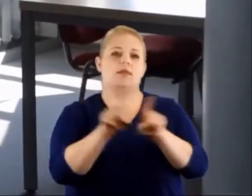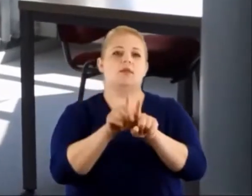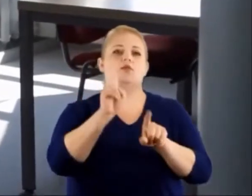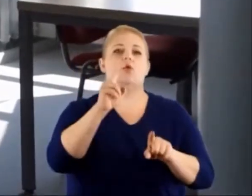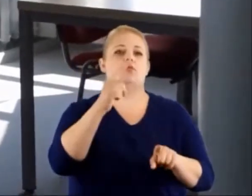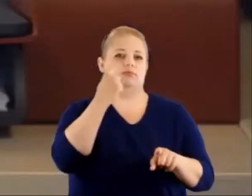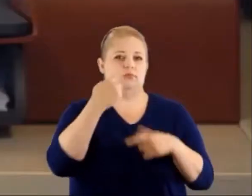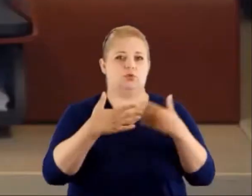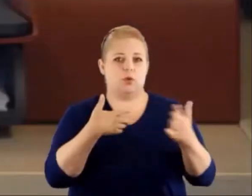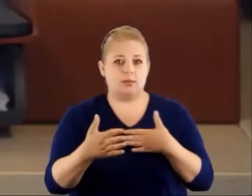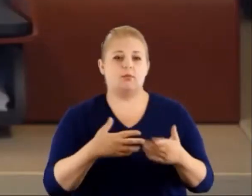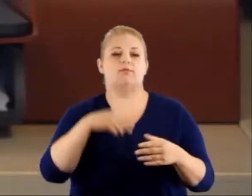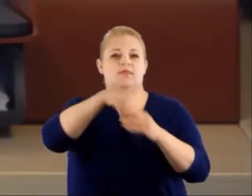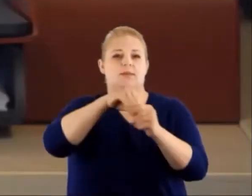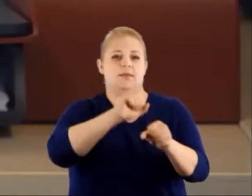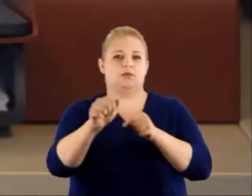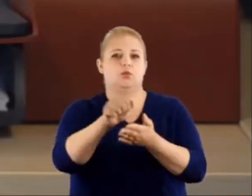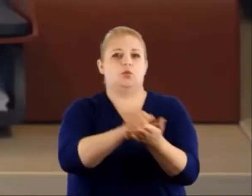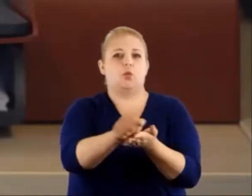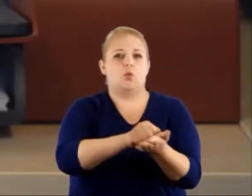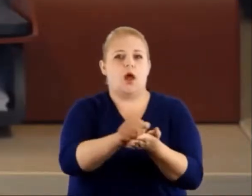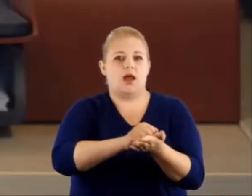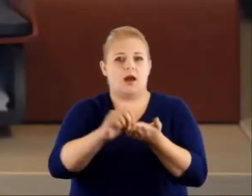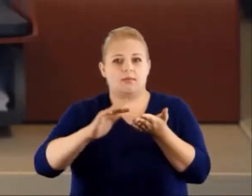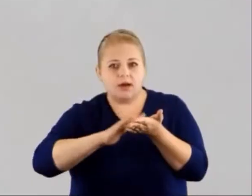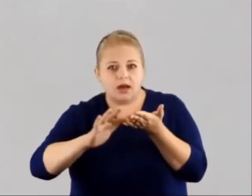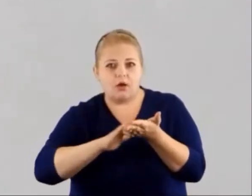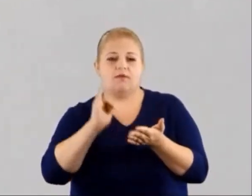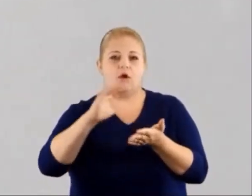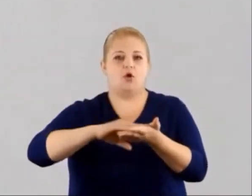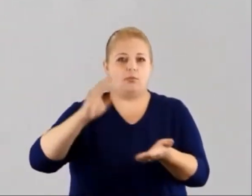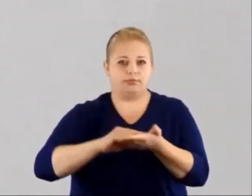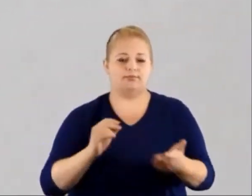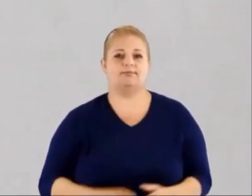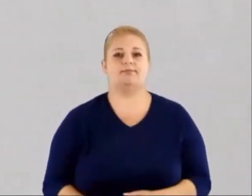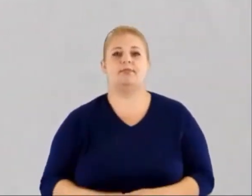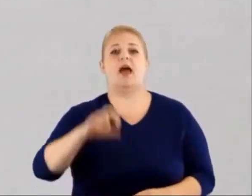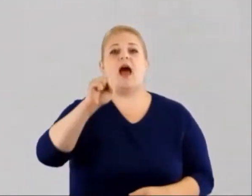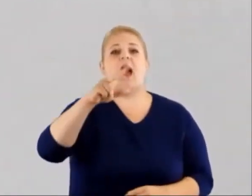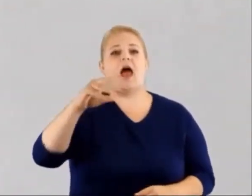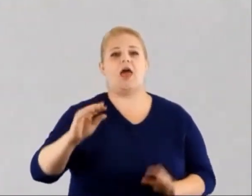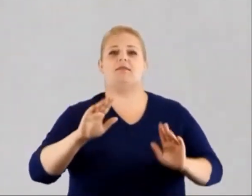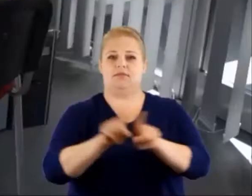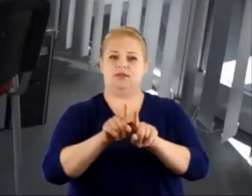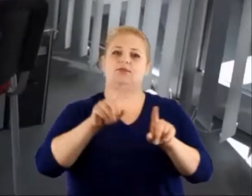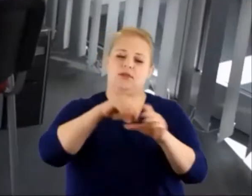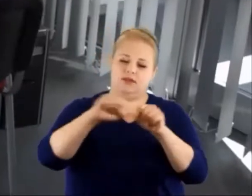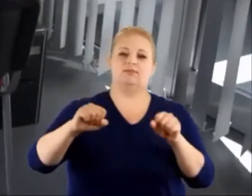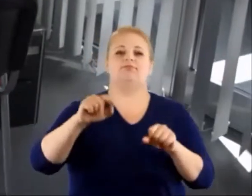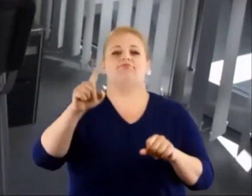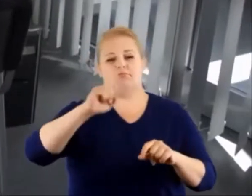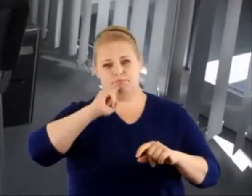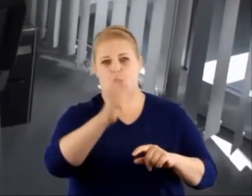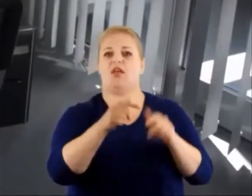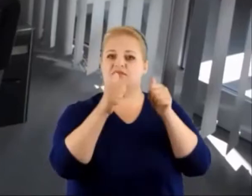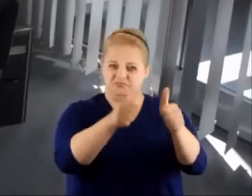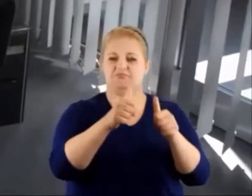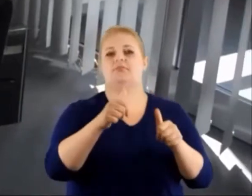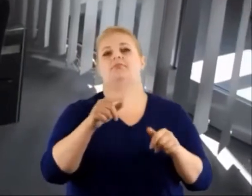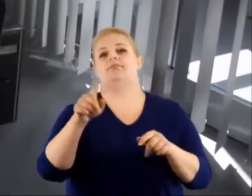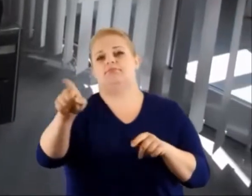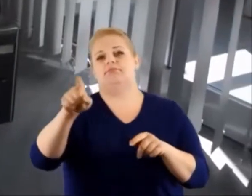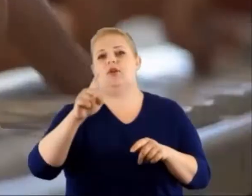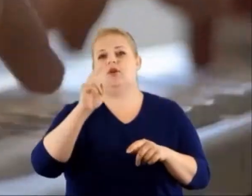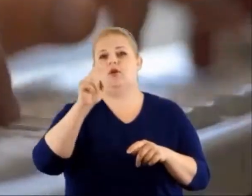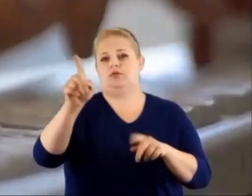oraz słabowidzących, wyposażony m.in. w nowoczesną drukarkę brajlowską i kopiarkę. Właściwe dostosowanie infrastruktury uczelni do potrzeb